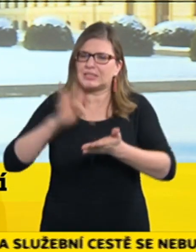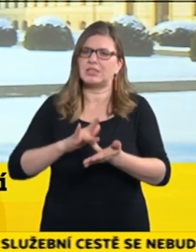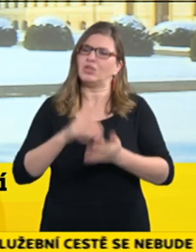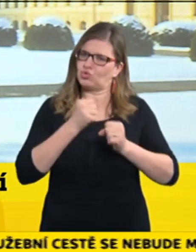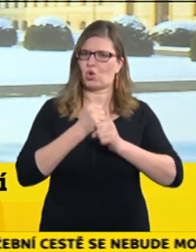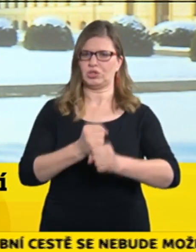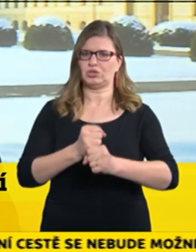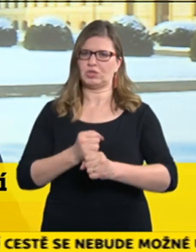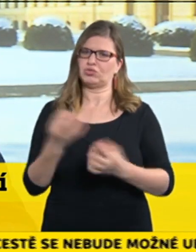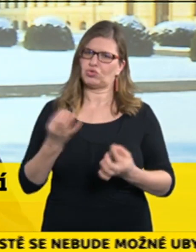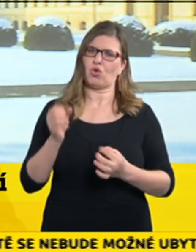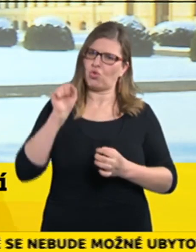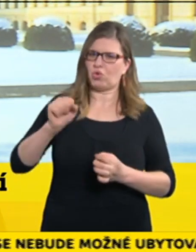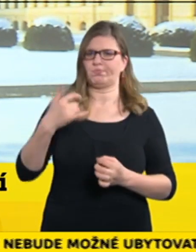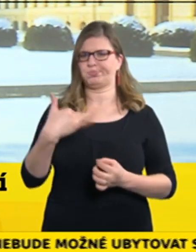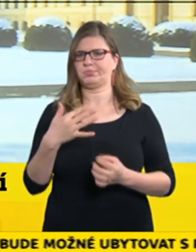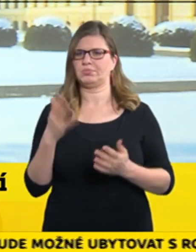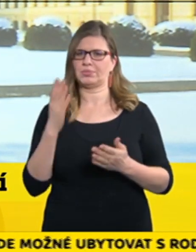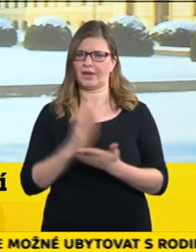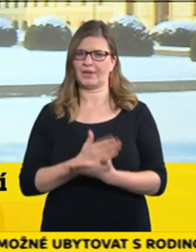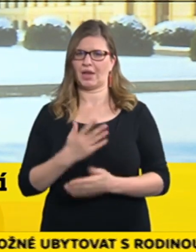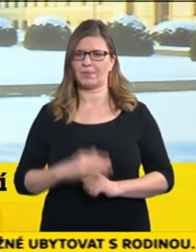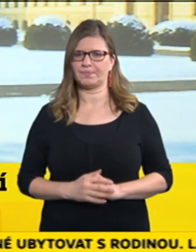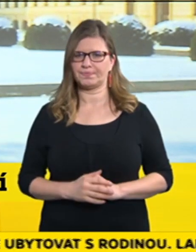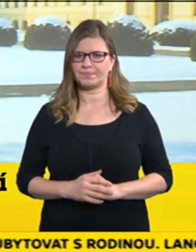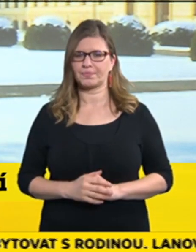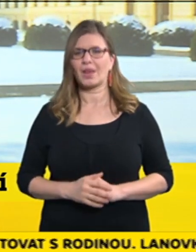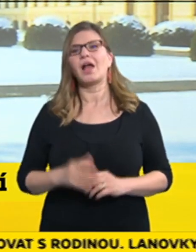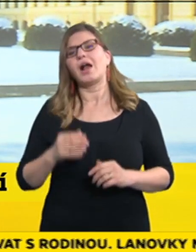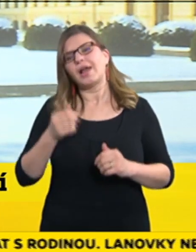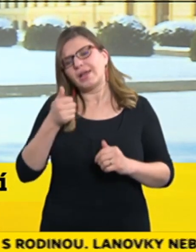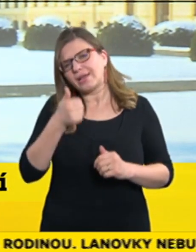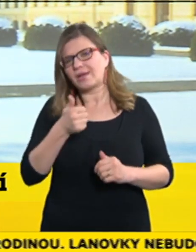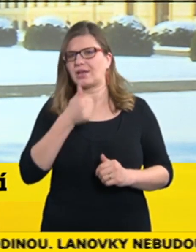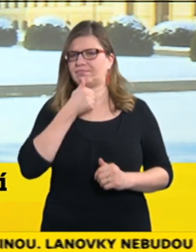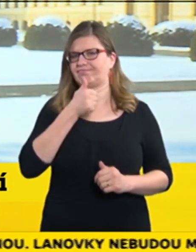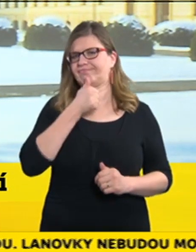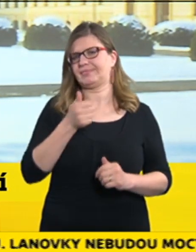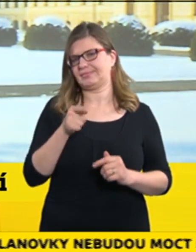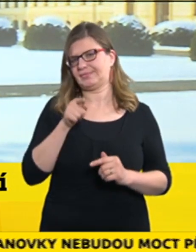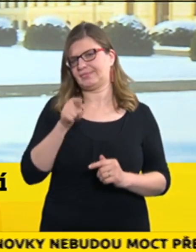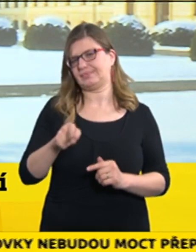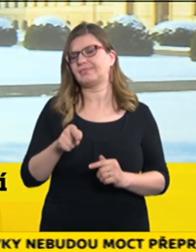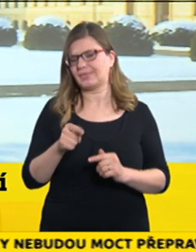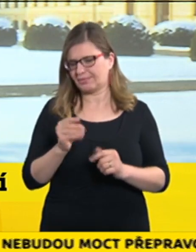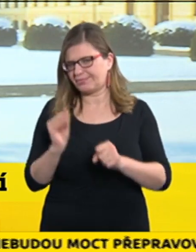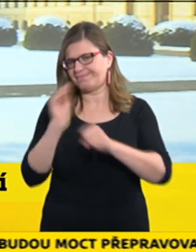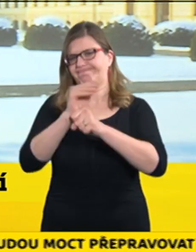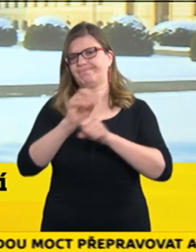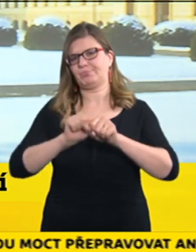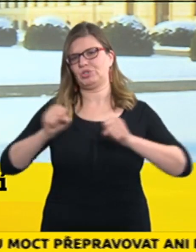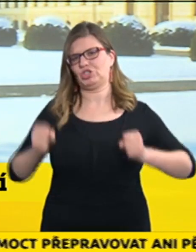nějak zásadní. Přesto v jedné oblasti jsme to zkomplikovali trošku a